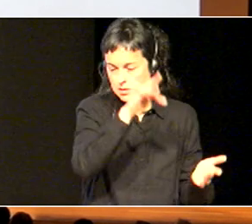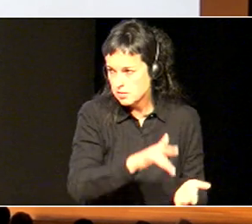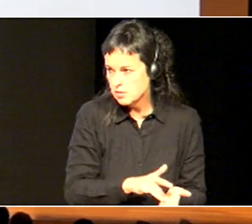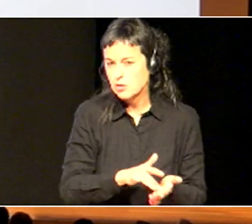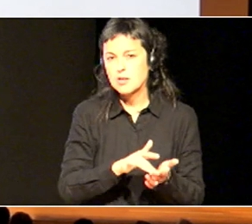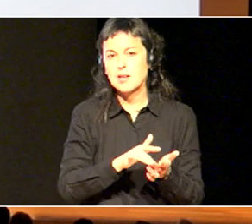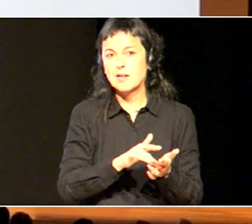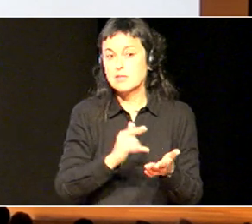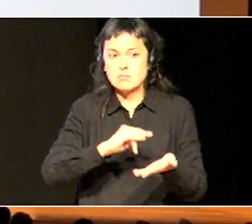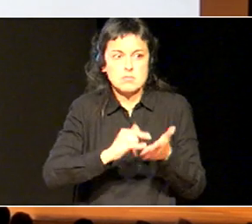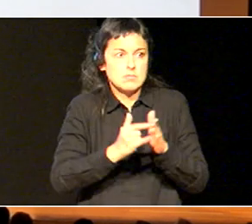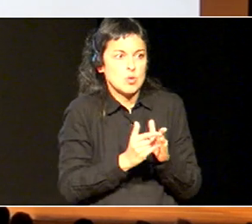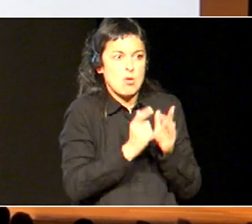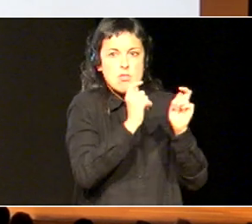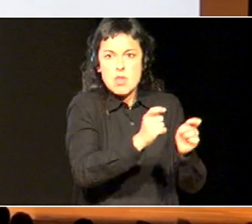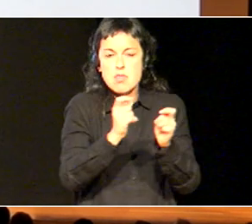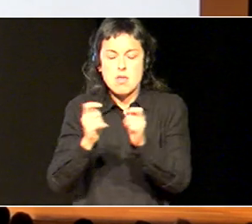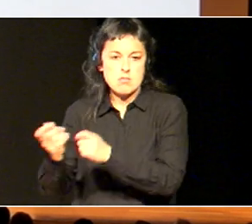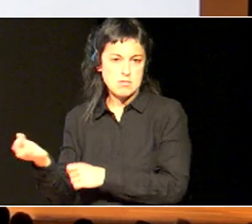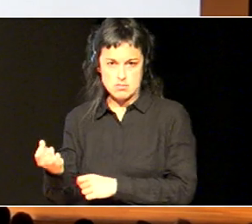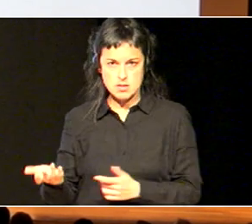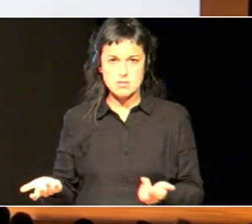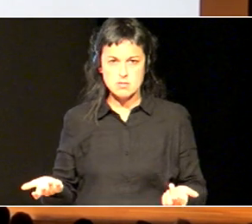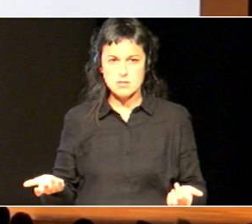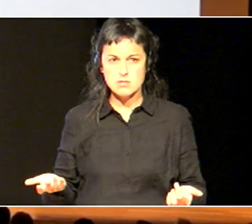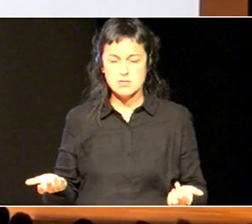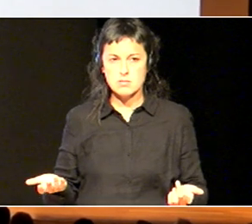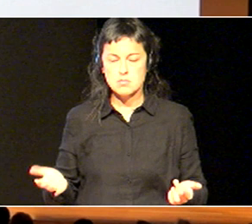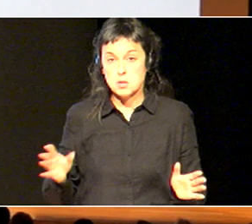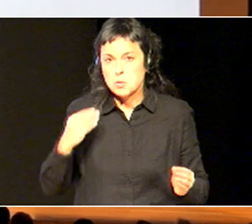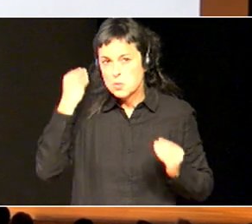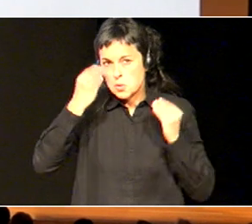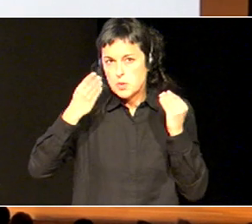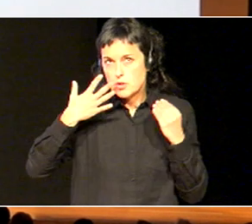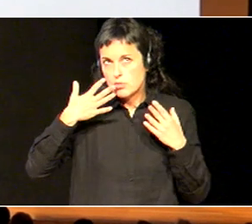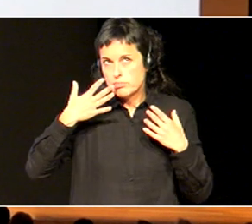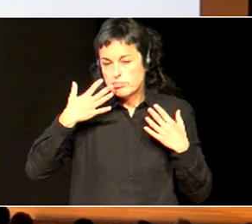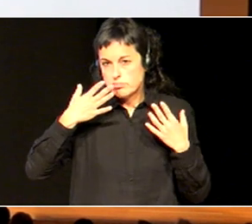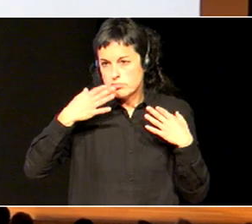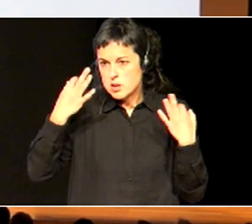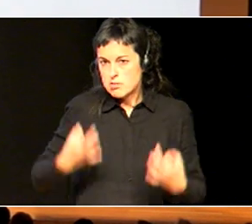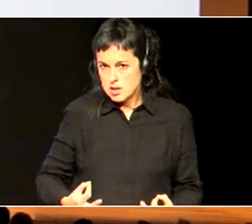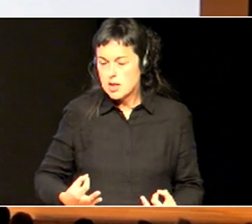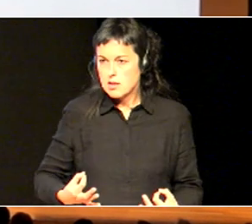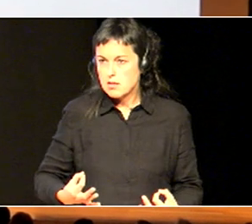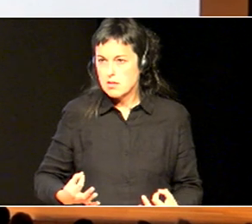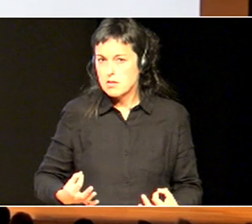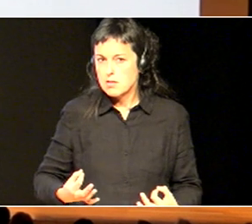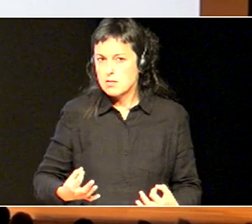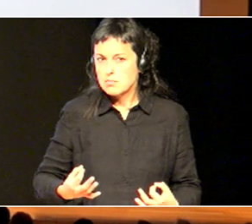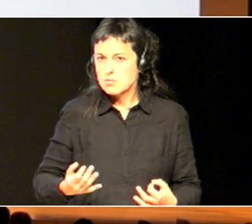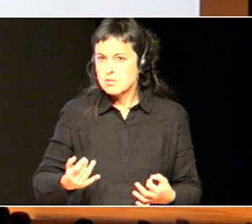horren aurrean, erantzunak, eman behar ditugu, eta, nik uste dut benetan, erantzunak, emotekotan, atzean,